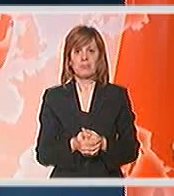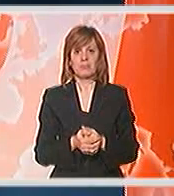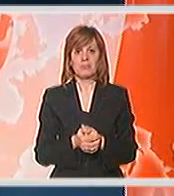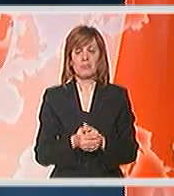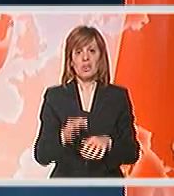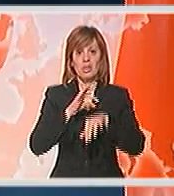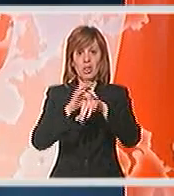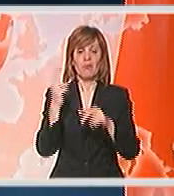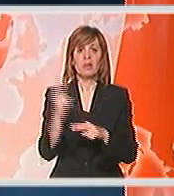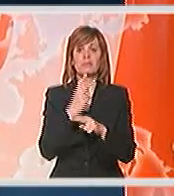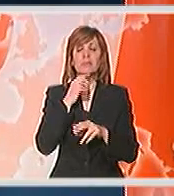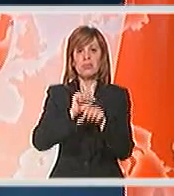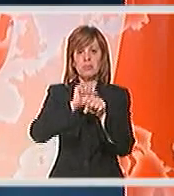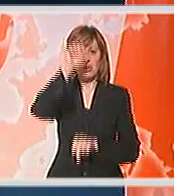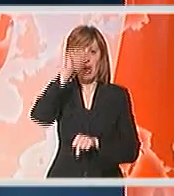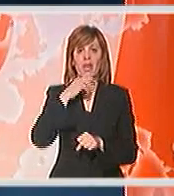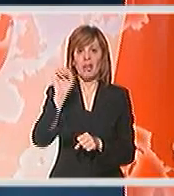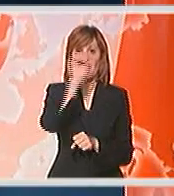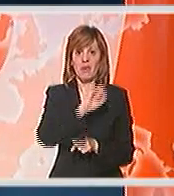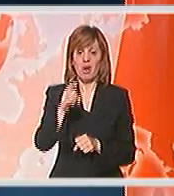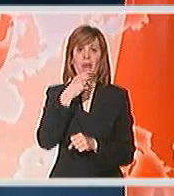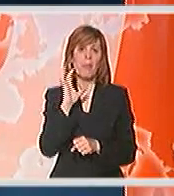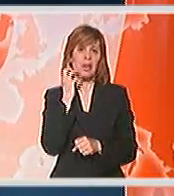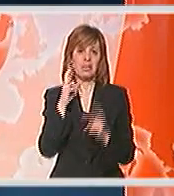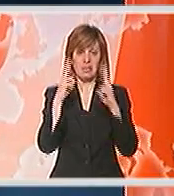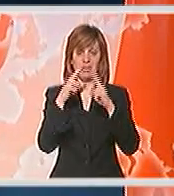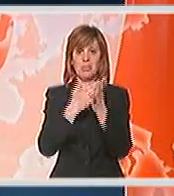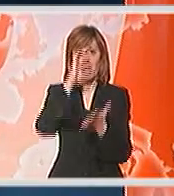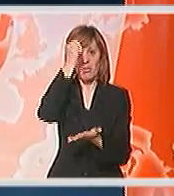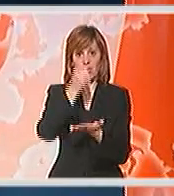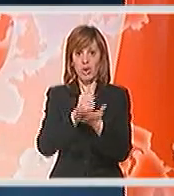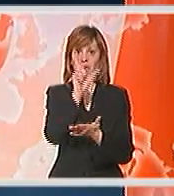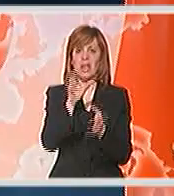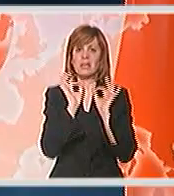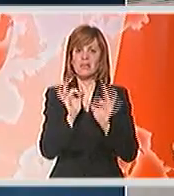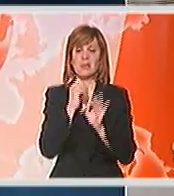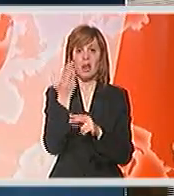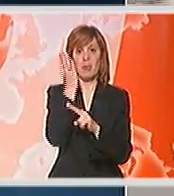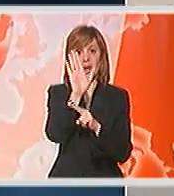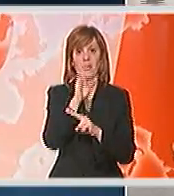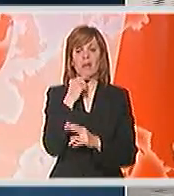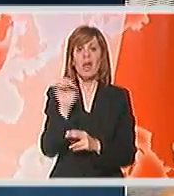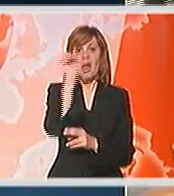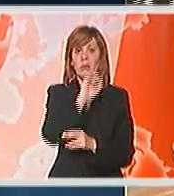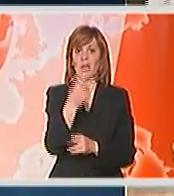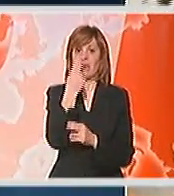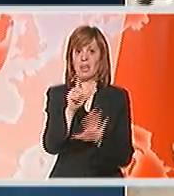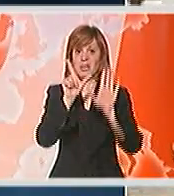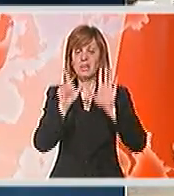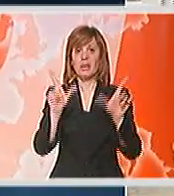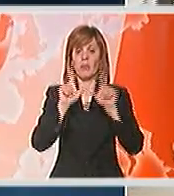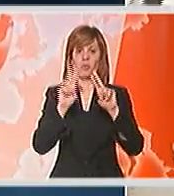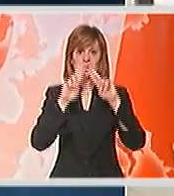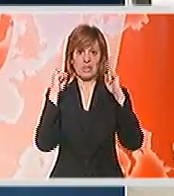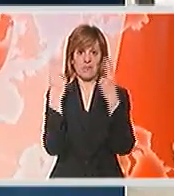Šefovi diplomatije Evropske unije na zasedanju u Briselu treba da potvrde mandate specijalnim predstavnicima Evropske 27-orice u